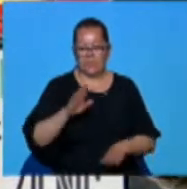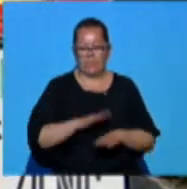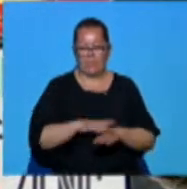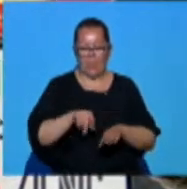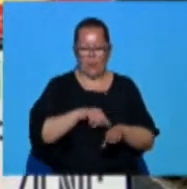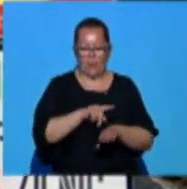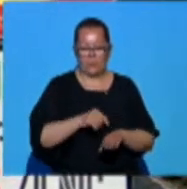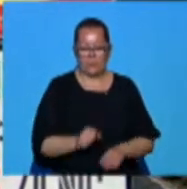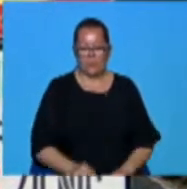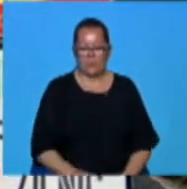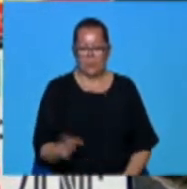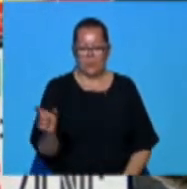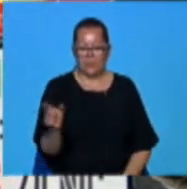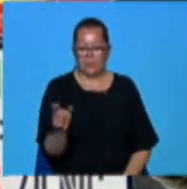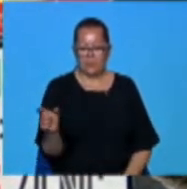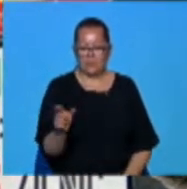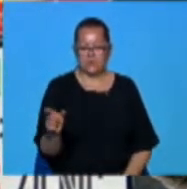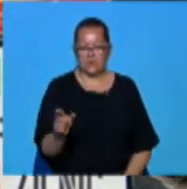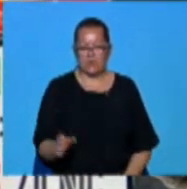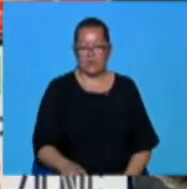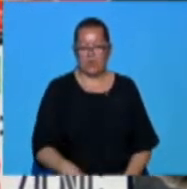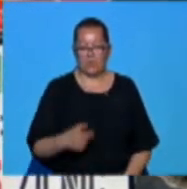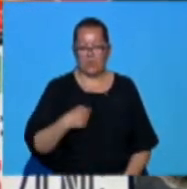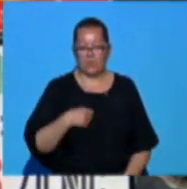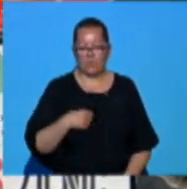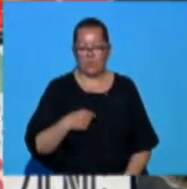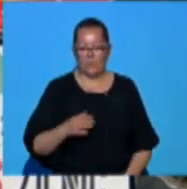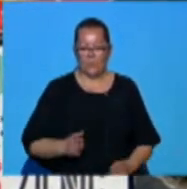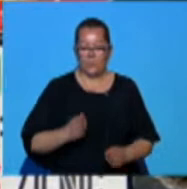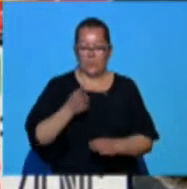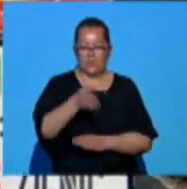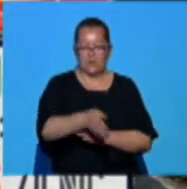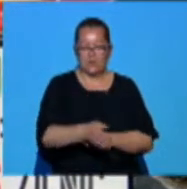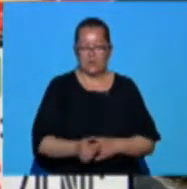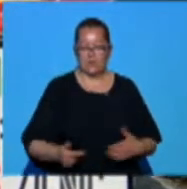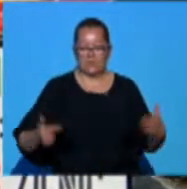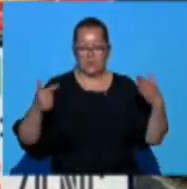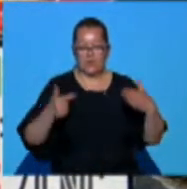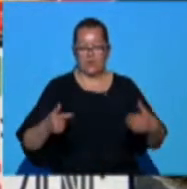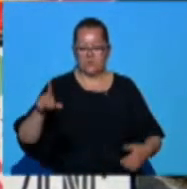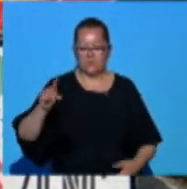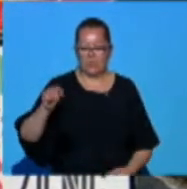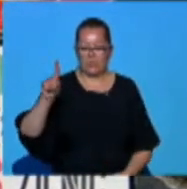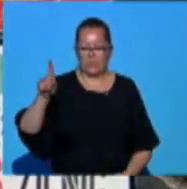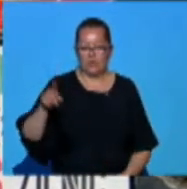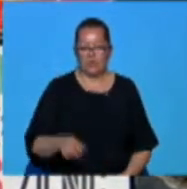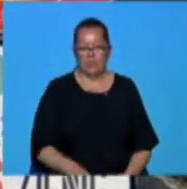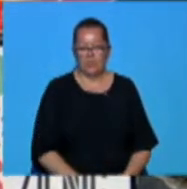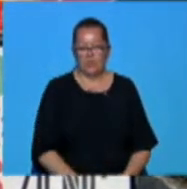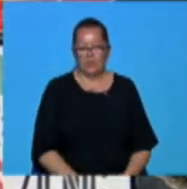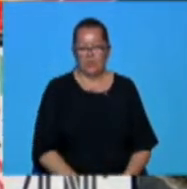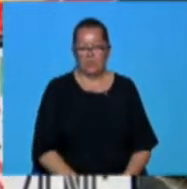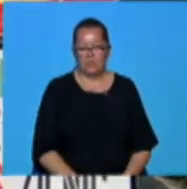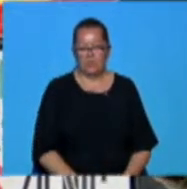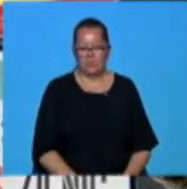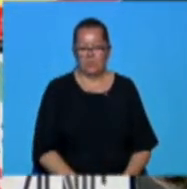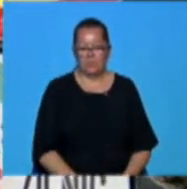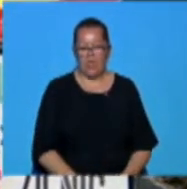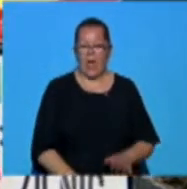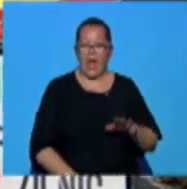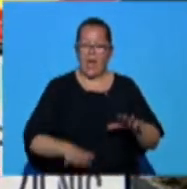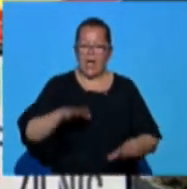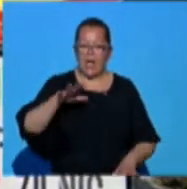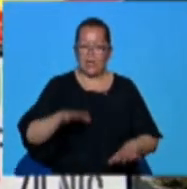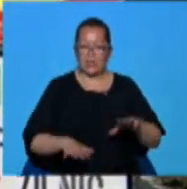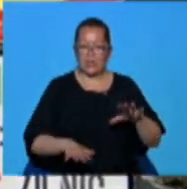oră. Intervalul orar în care se poate intra pe acest sector de drum este șapte douzeci și unu. Și masa maximă autorizată a